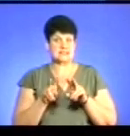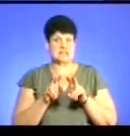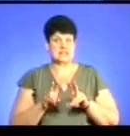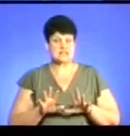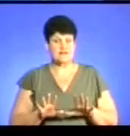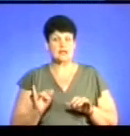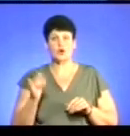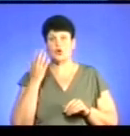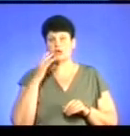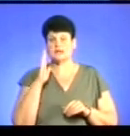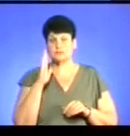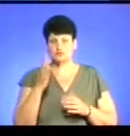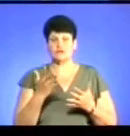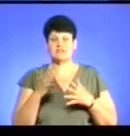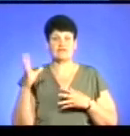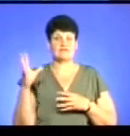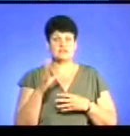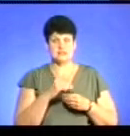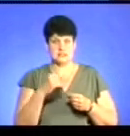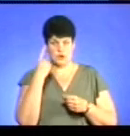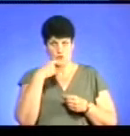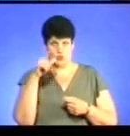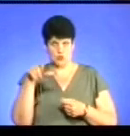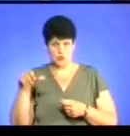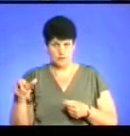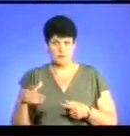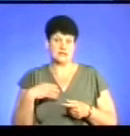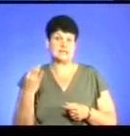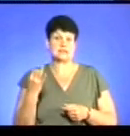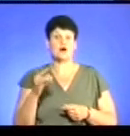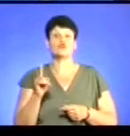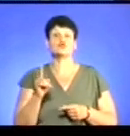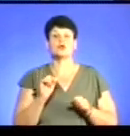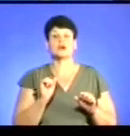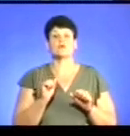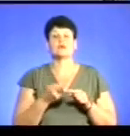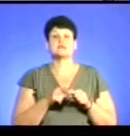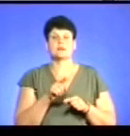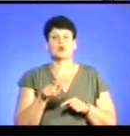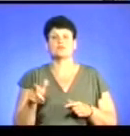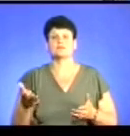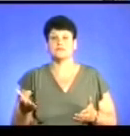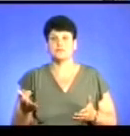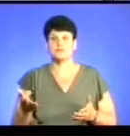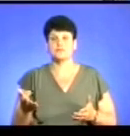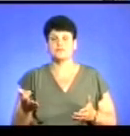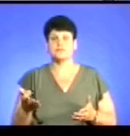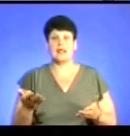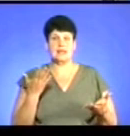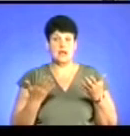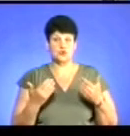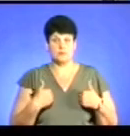коли будуть встановлені ці особи, для мене насамперед буде цікаво, що керувало і рухало цими особами. Якщо ми